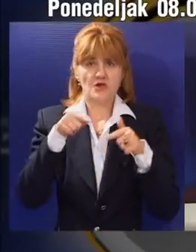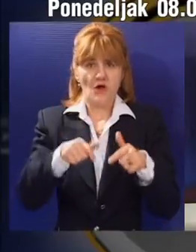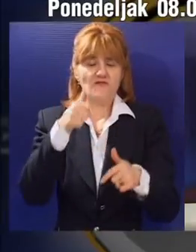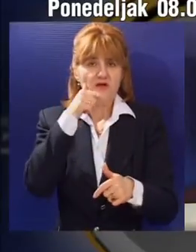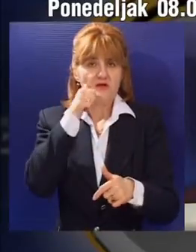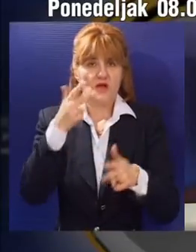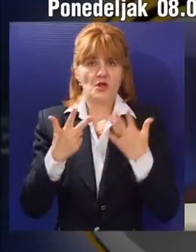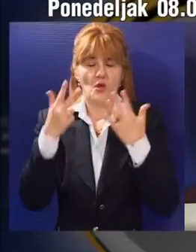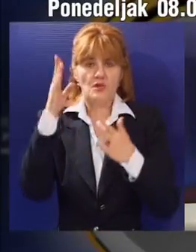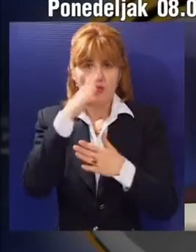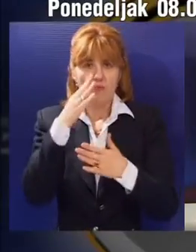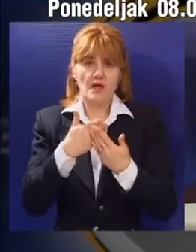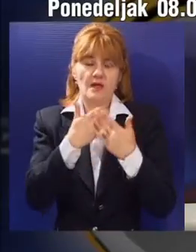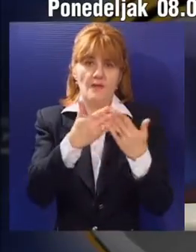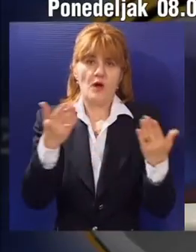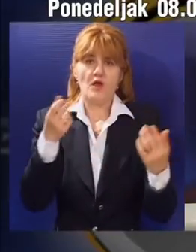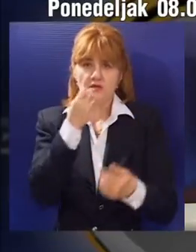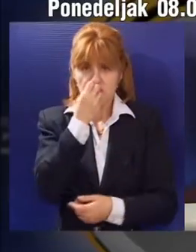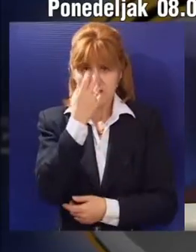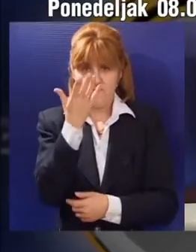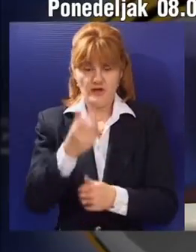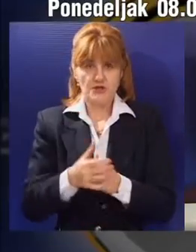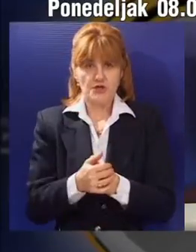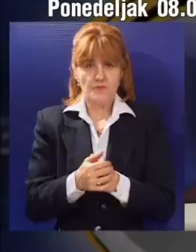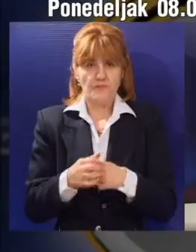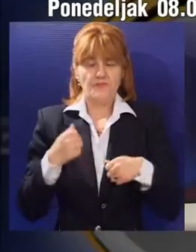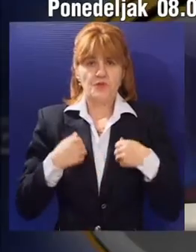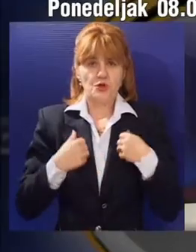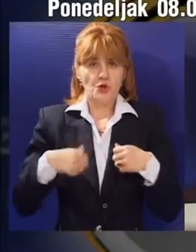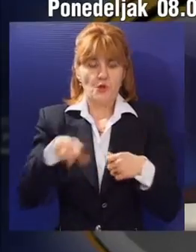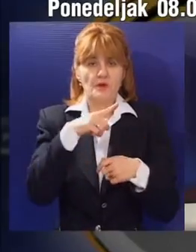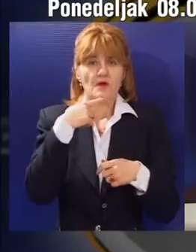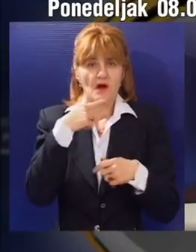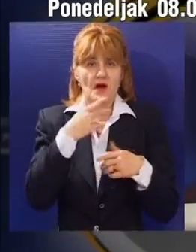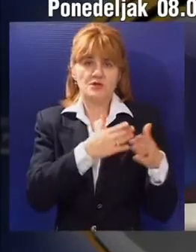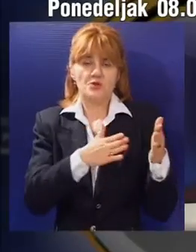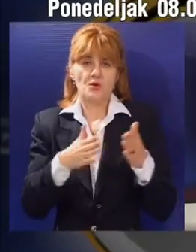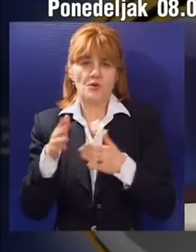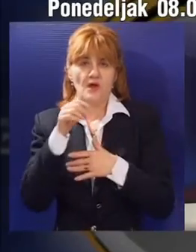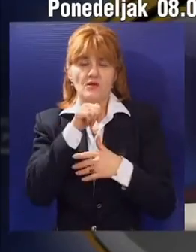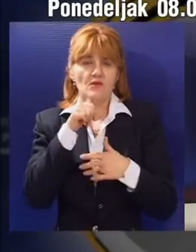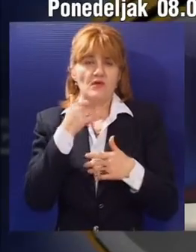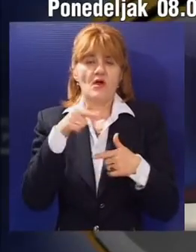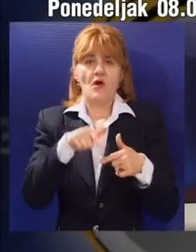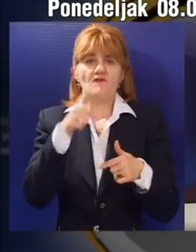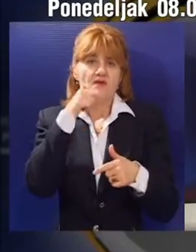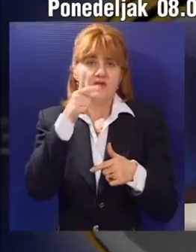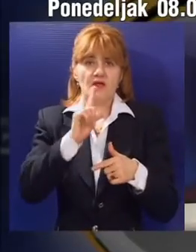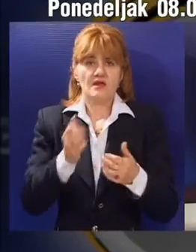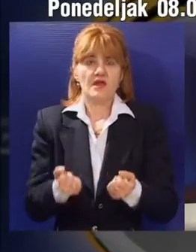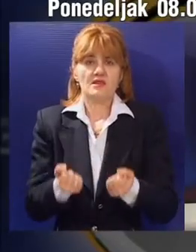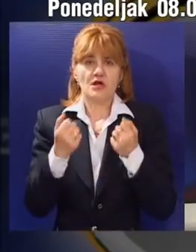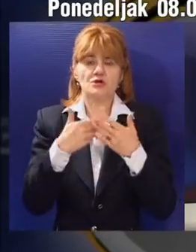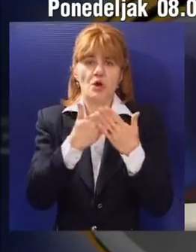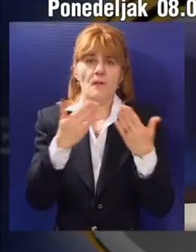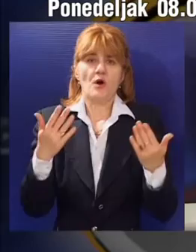tradiciji, ženama se uglavnom poklanja cveće. Subotičani kažu da se pridržavaju tradicije i da im nije teško da na ovaj dan ženama